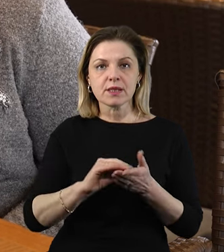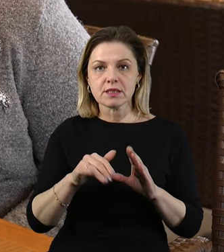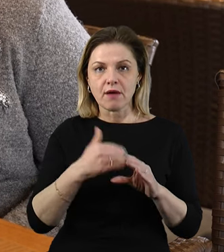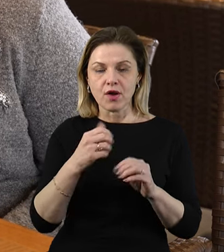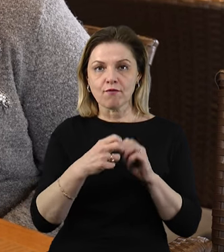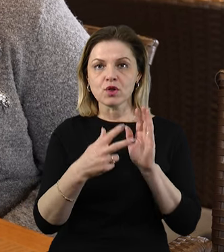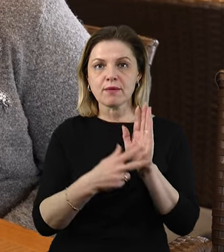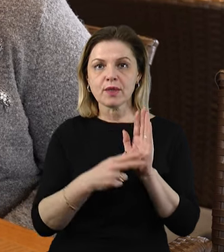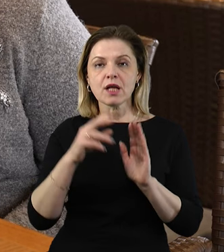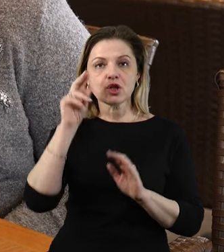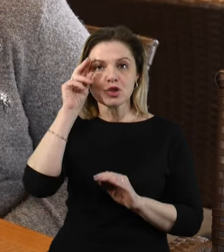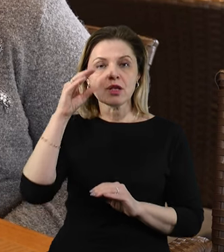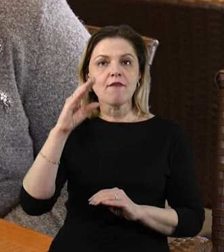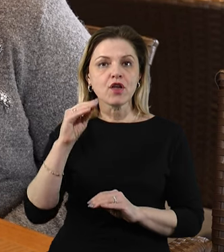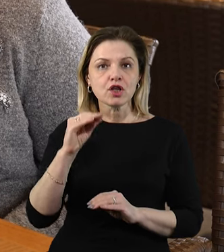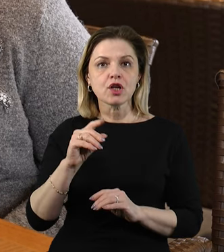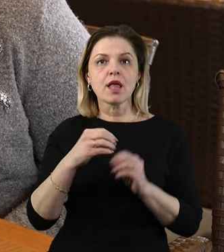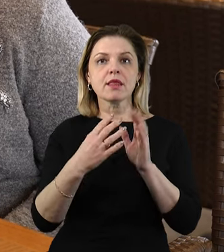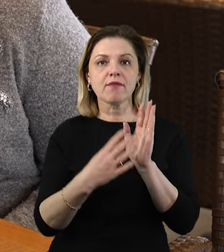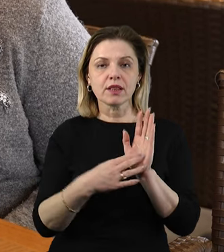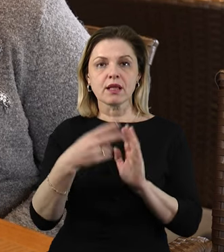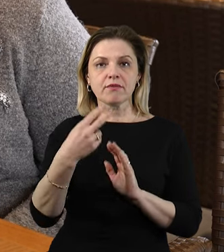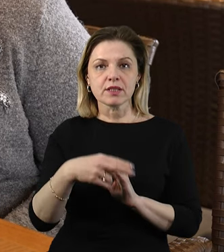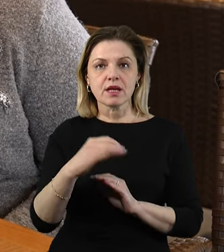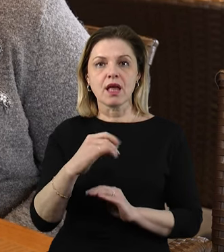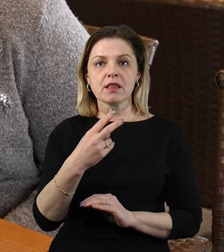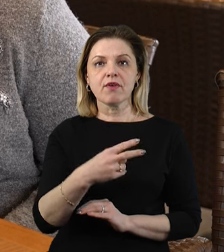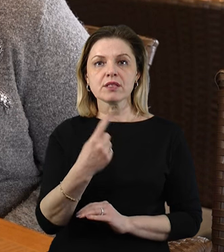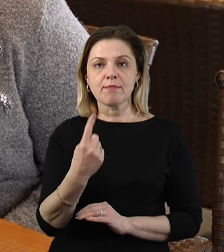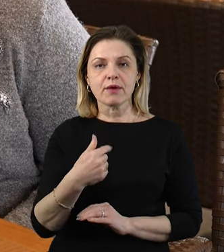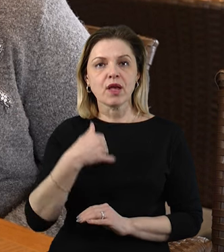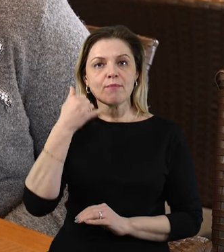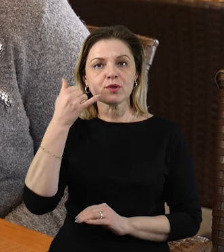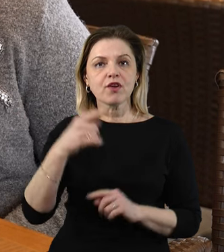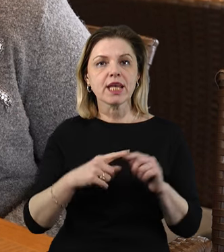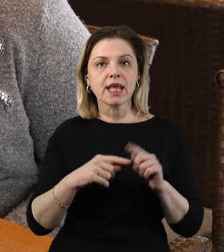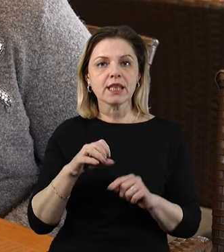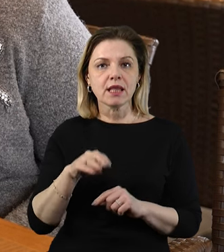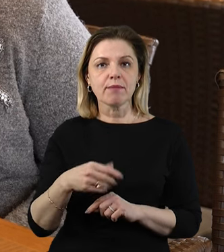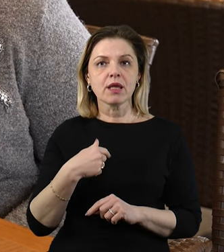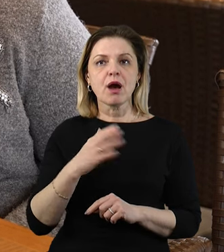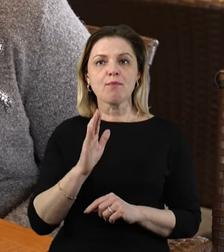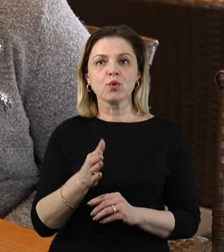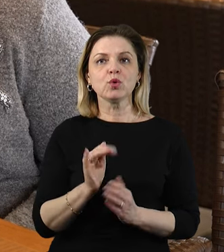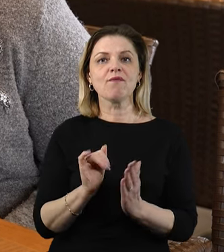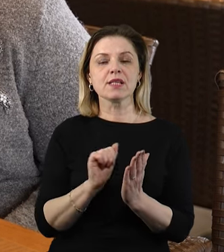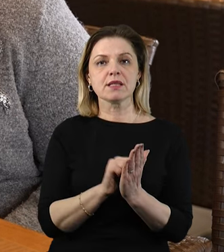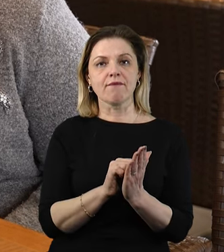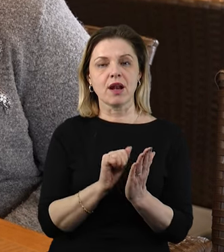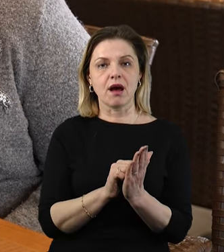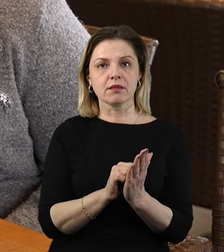вечора так само, 19, 20, вже потім 21 я подзвонила рідним. Сказала, я буду виставляти його